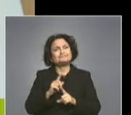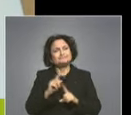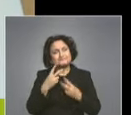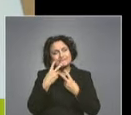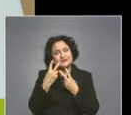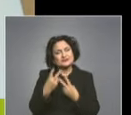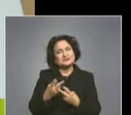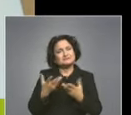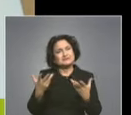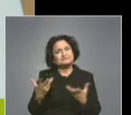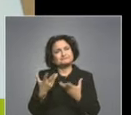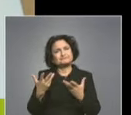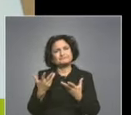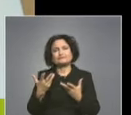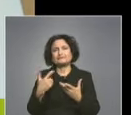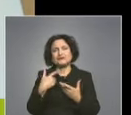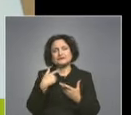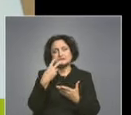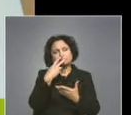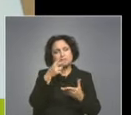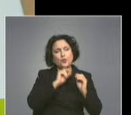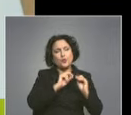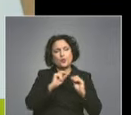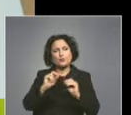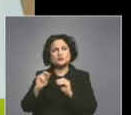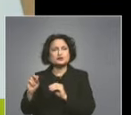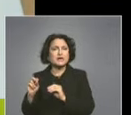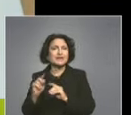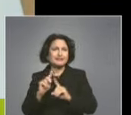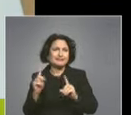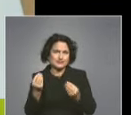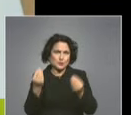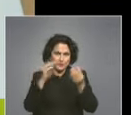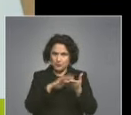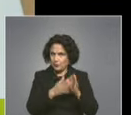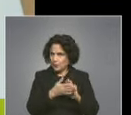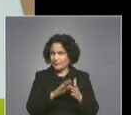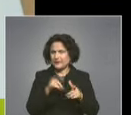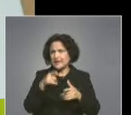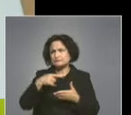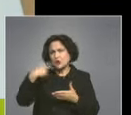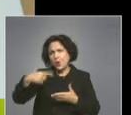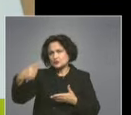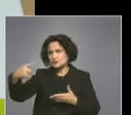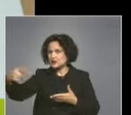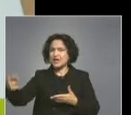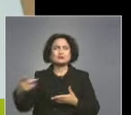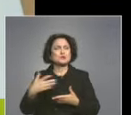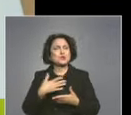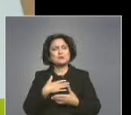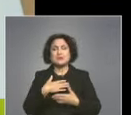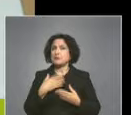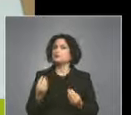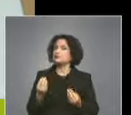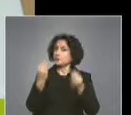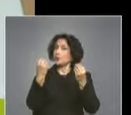което ние виждаме в нашето обучение. Те имат много често така, бих казал,